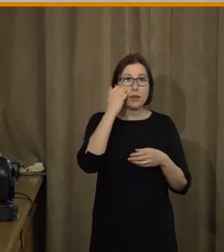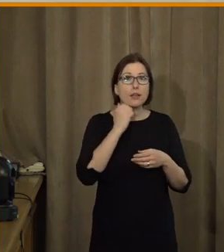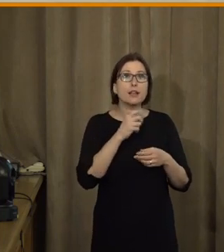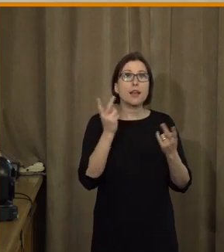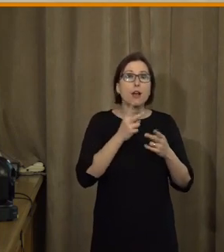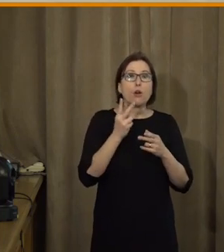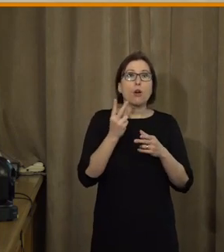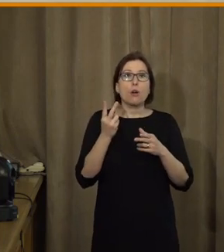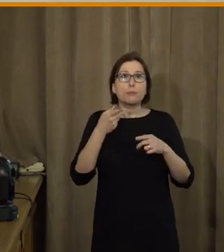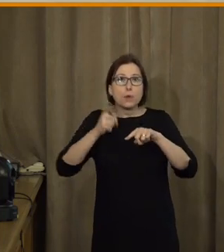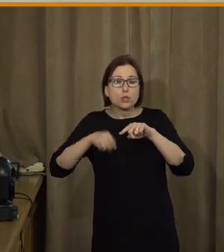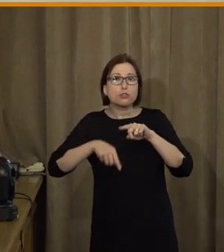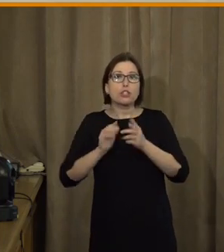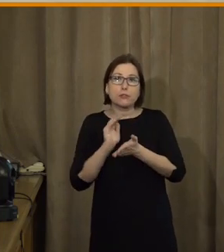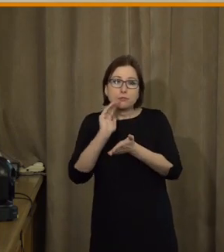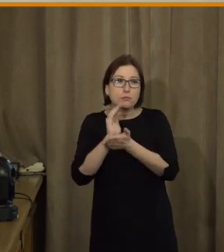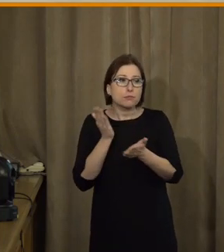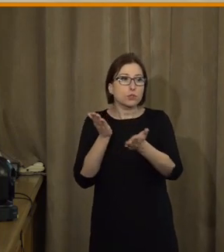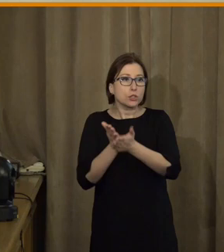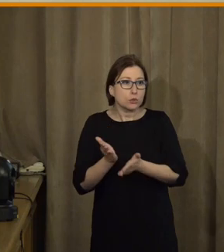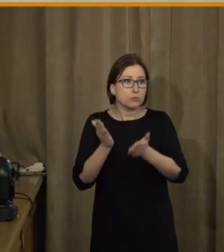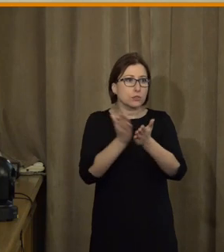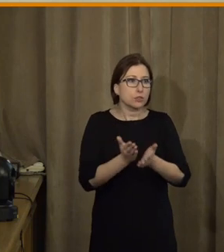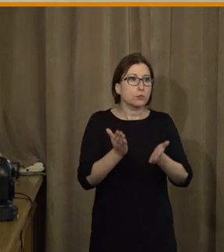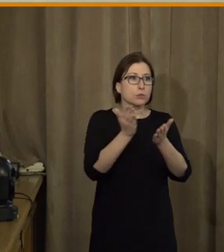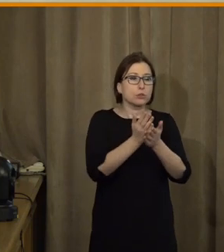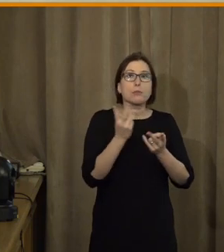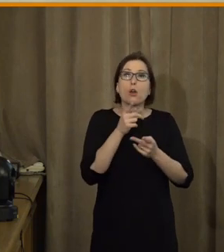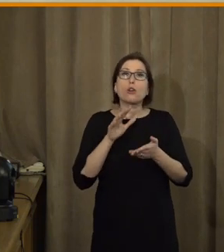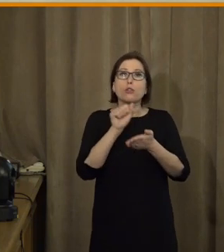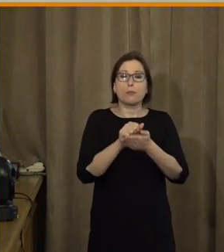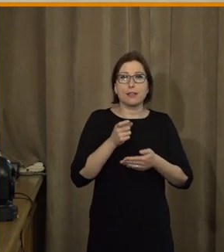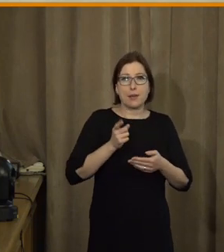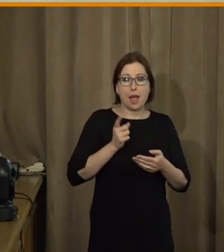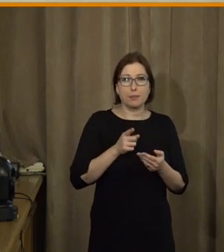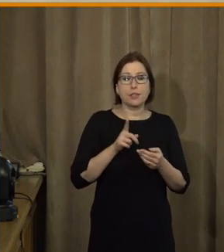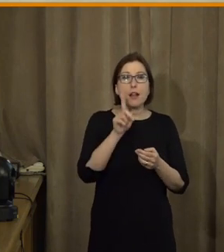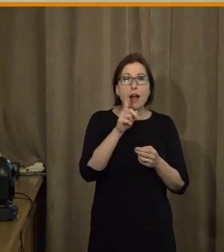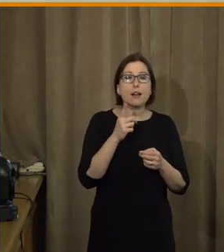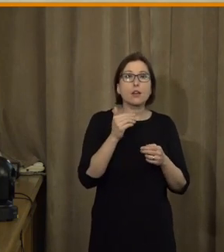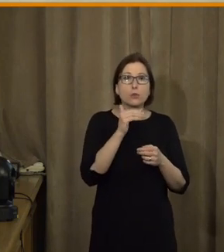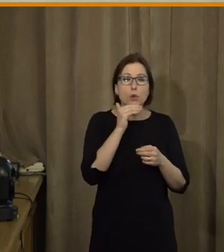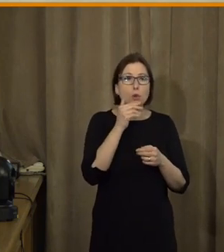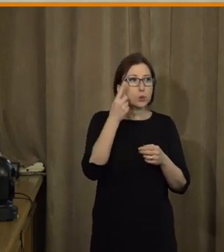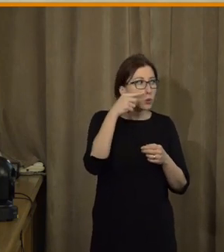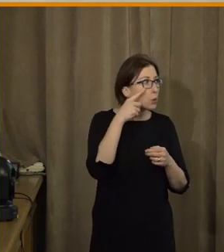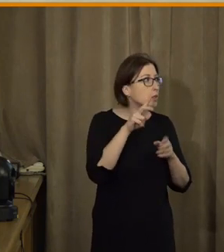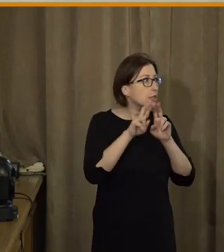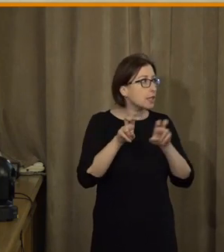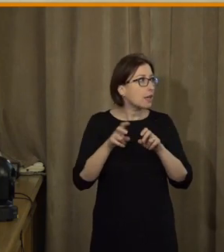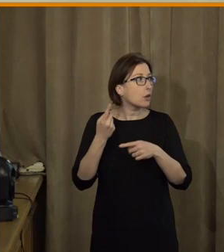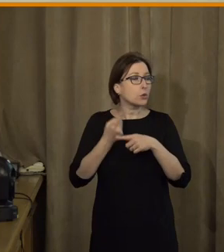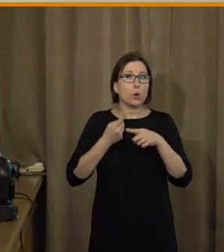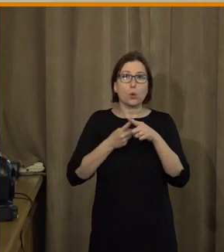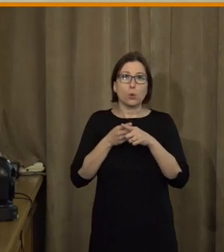vyloučený, postižený a tak dále, aby na to nedopláceli. Jo, myslím si, že je řada jako studií, dneska to jako trošku jako